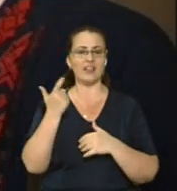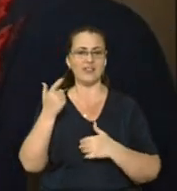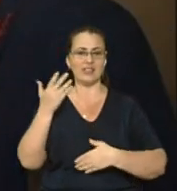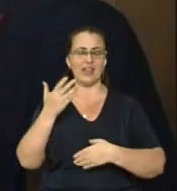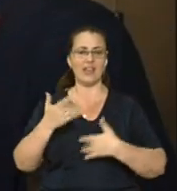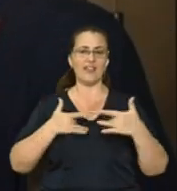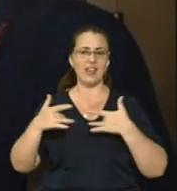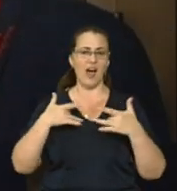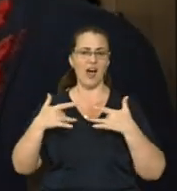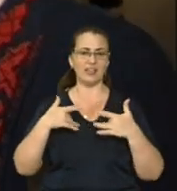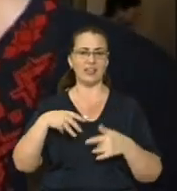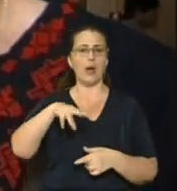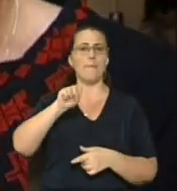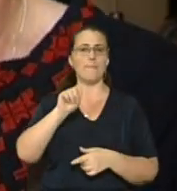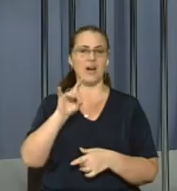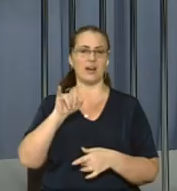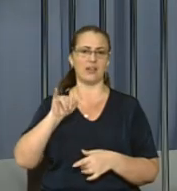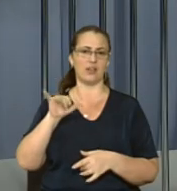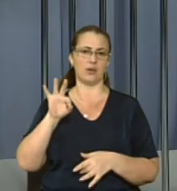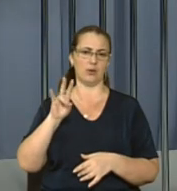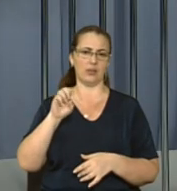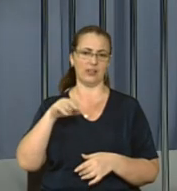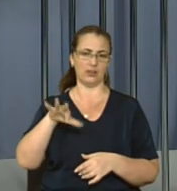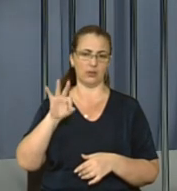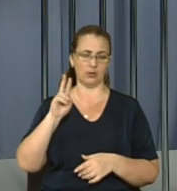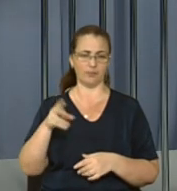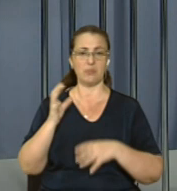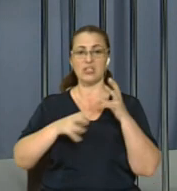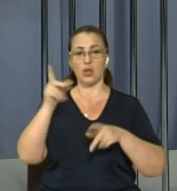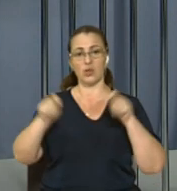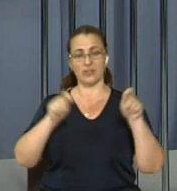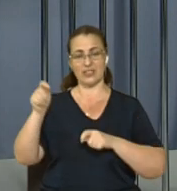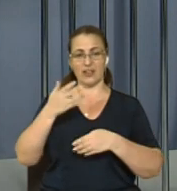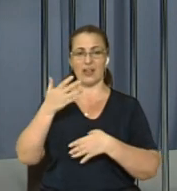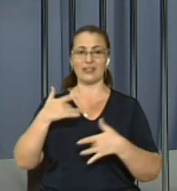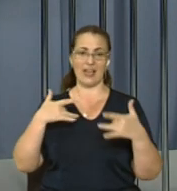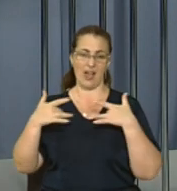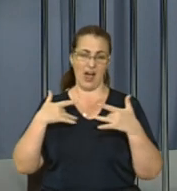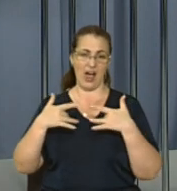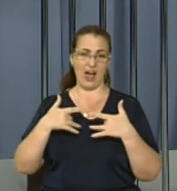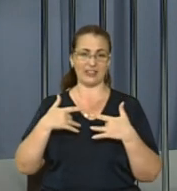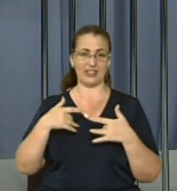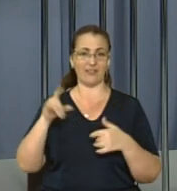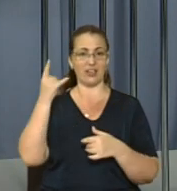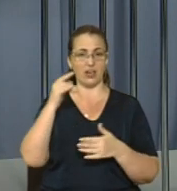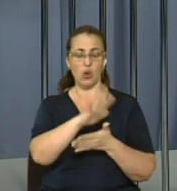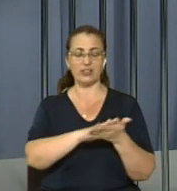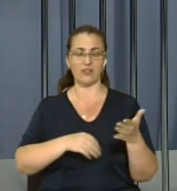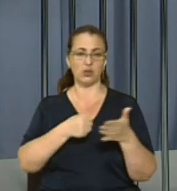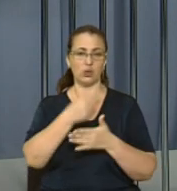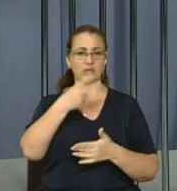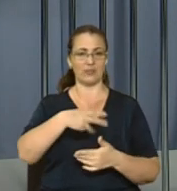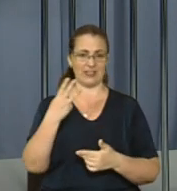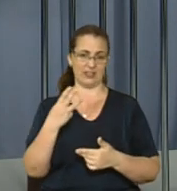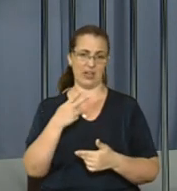представляють виставу «Натюрморт» теж для дорослих. Міжнародний фестиваль театрів «Ляльок» і «Люди і ляльки» триватиме до 23